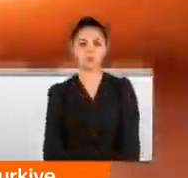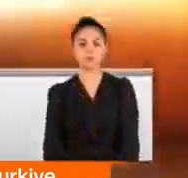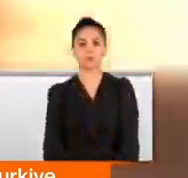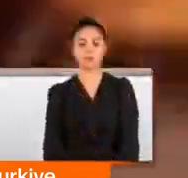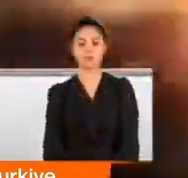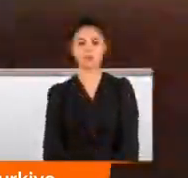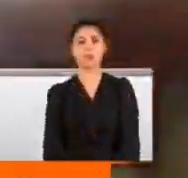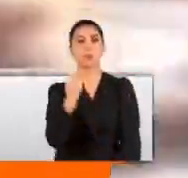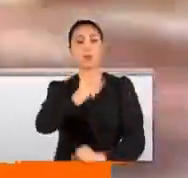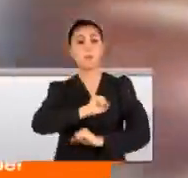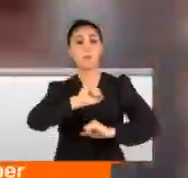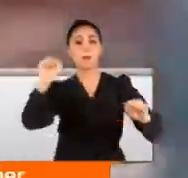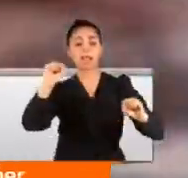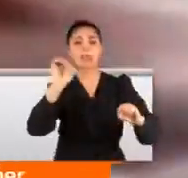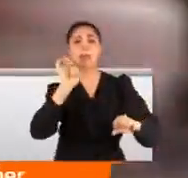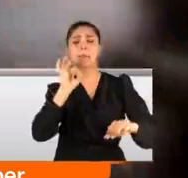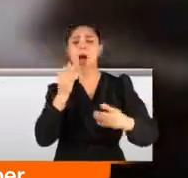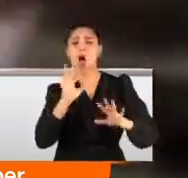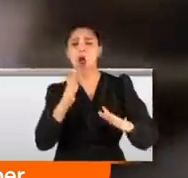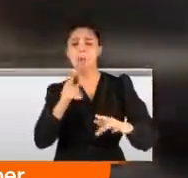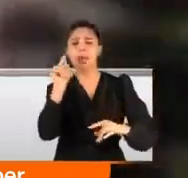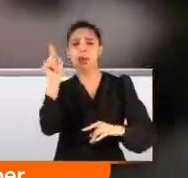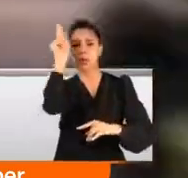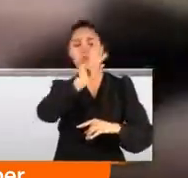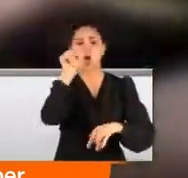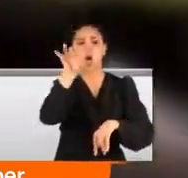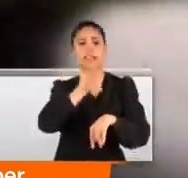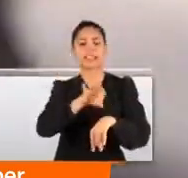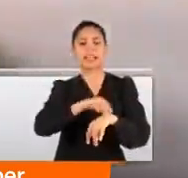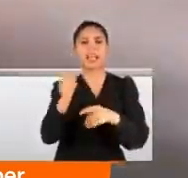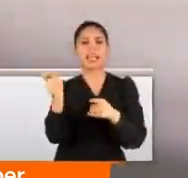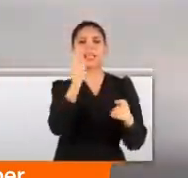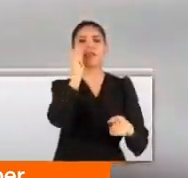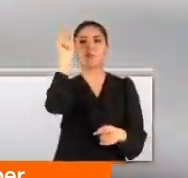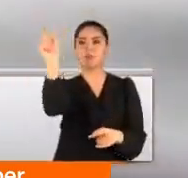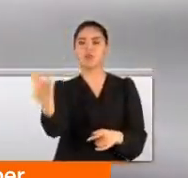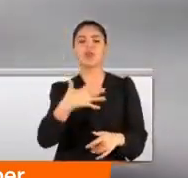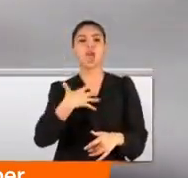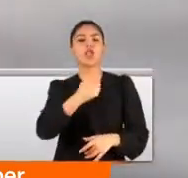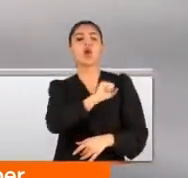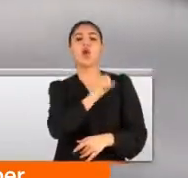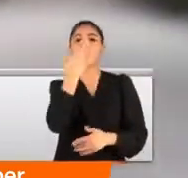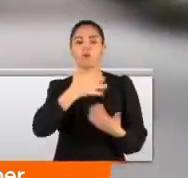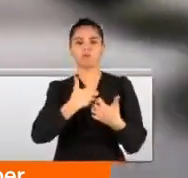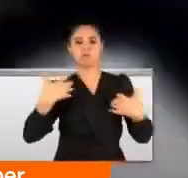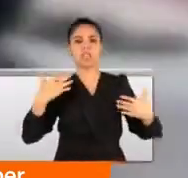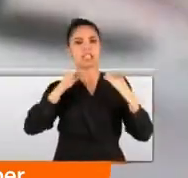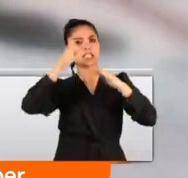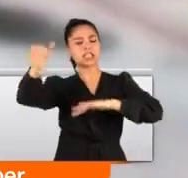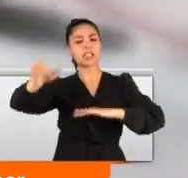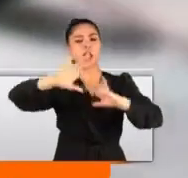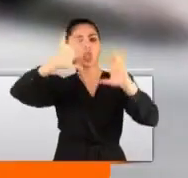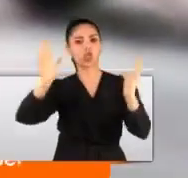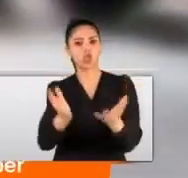Olası bir patlama an meselesiydi. İşte tam da o anda itfaiyecilerden biri korkusuzca içeri daldı ve alev